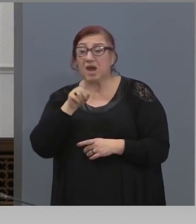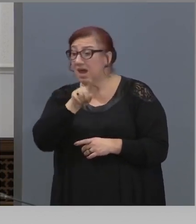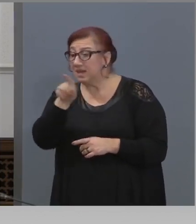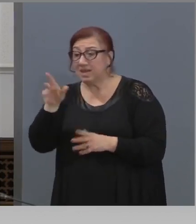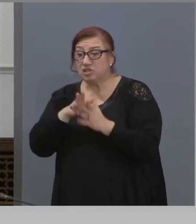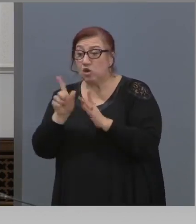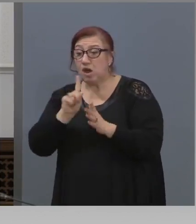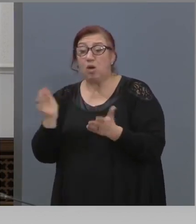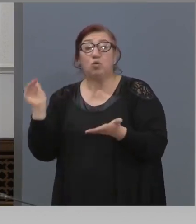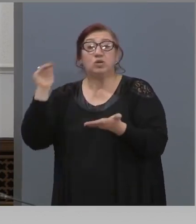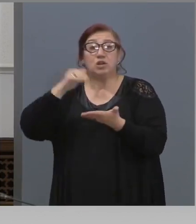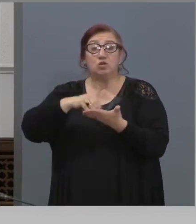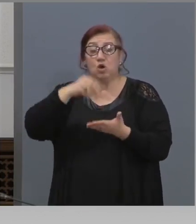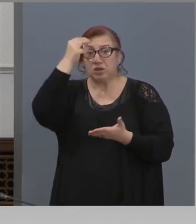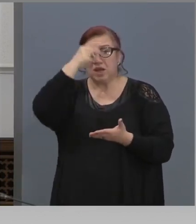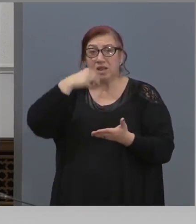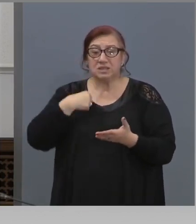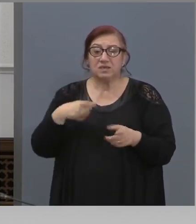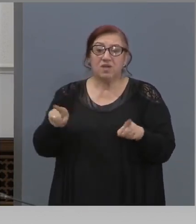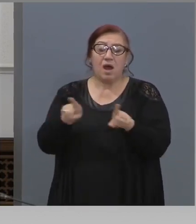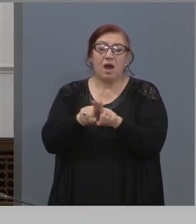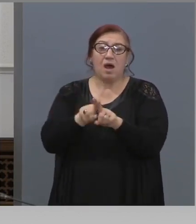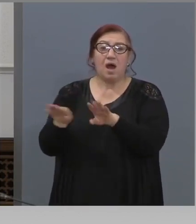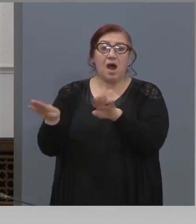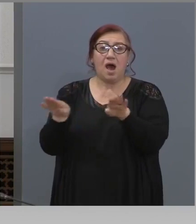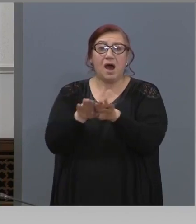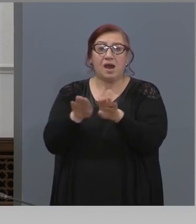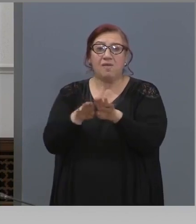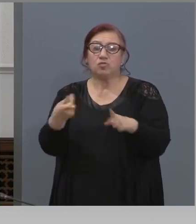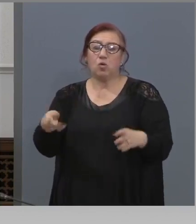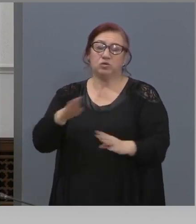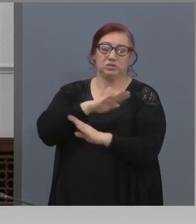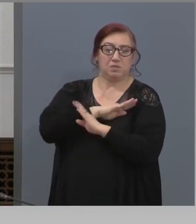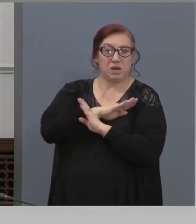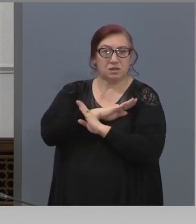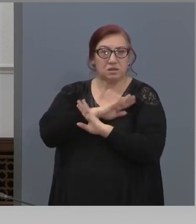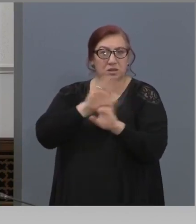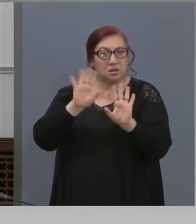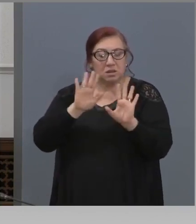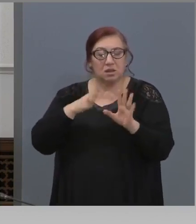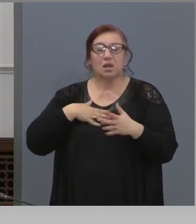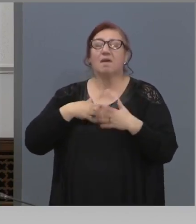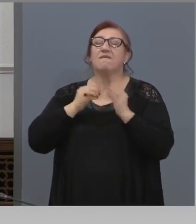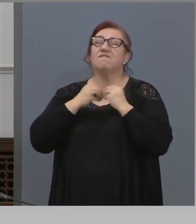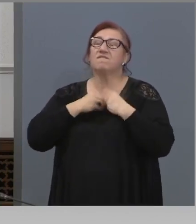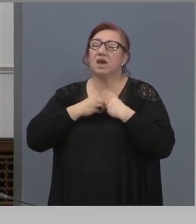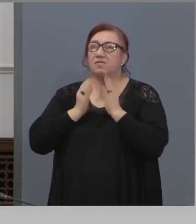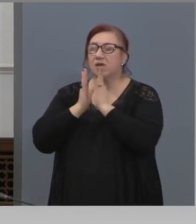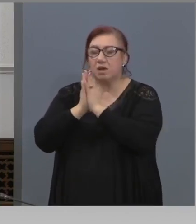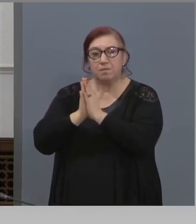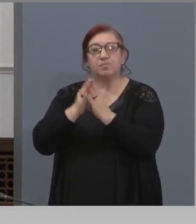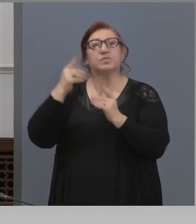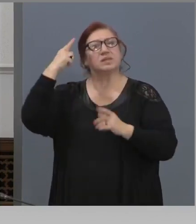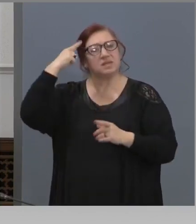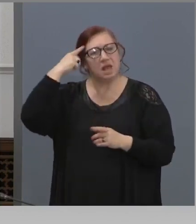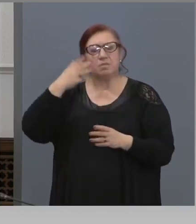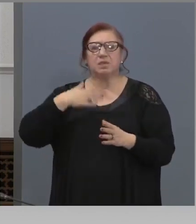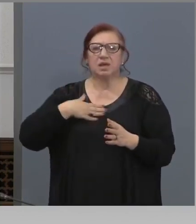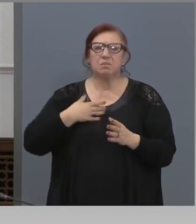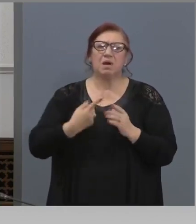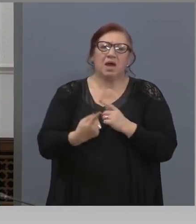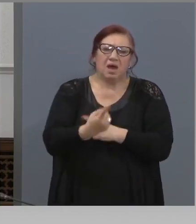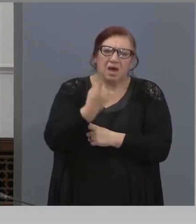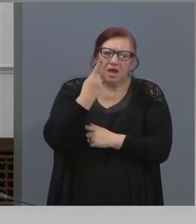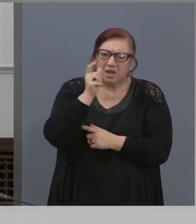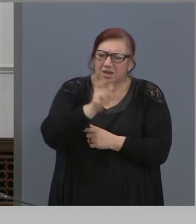в църквата, то е по-добре да ги убиеме. Това има, да, има хиляди, които,